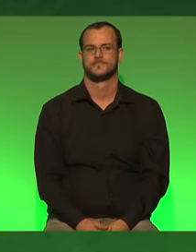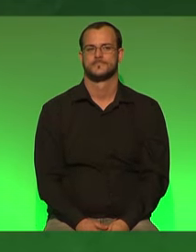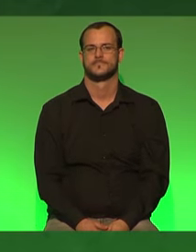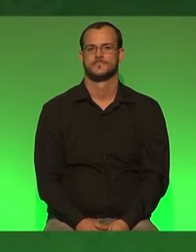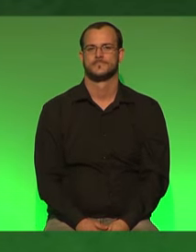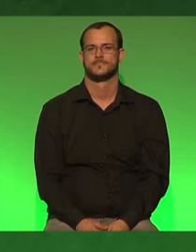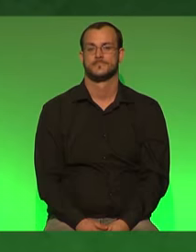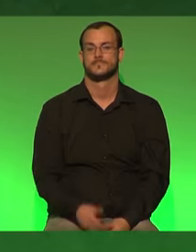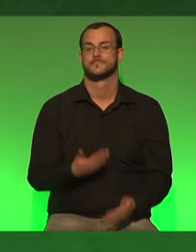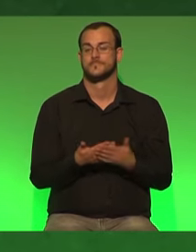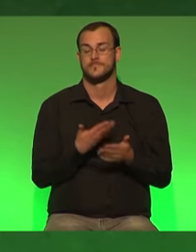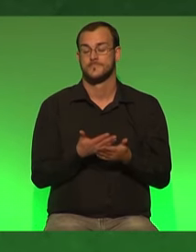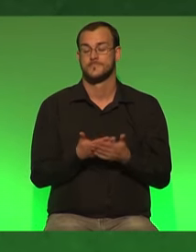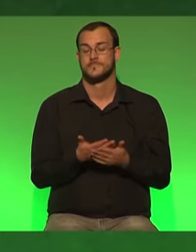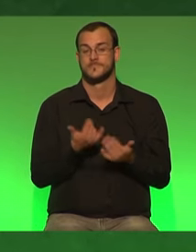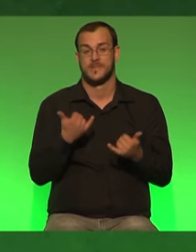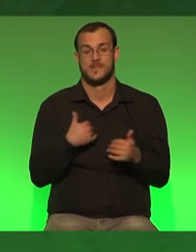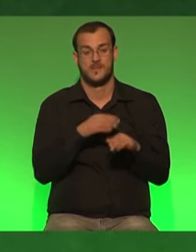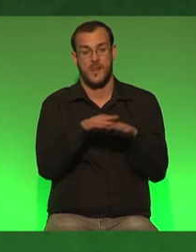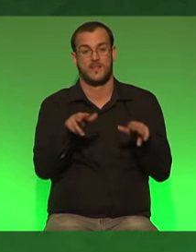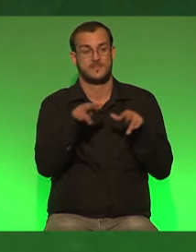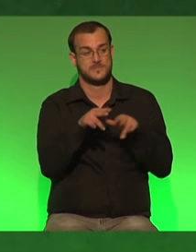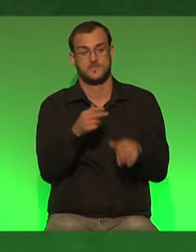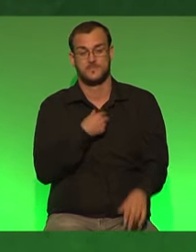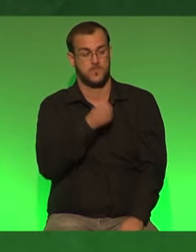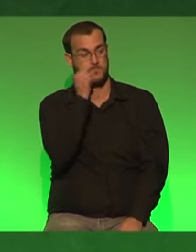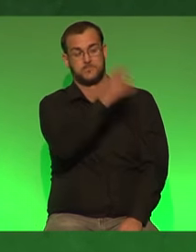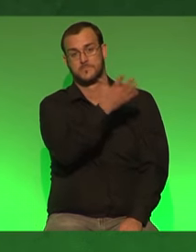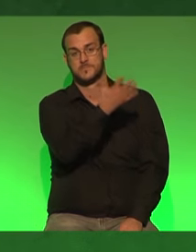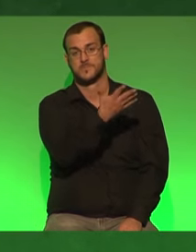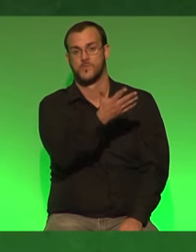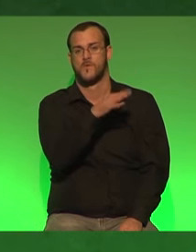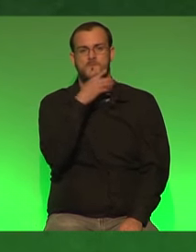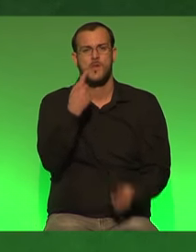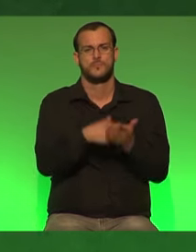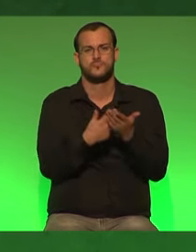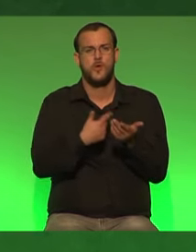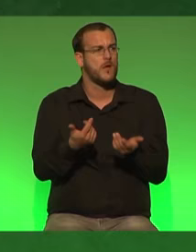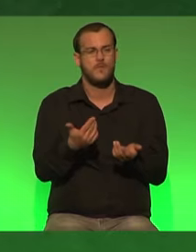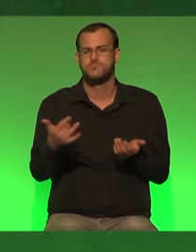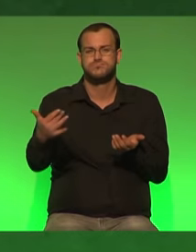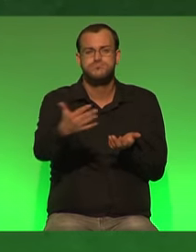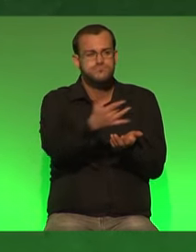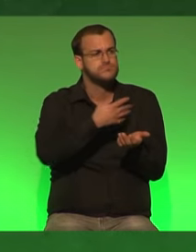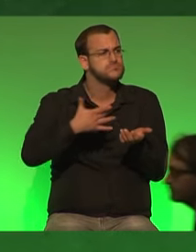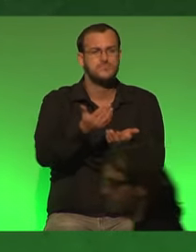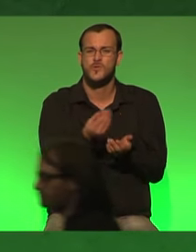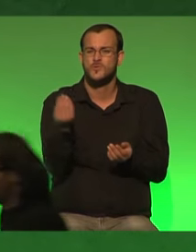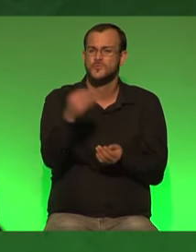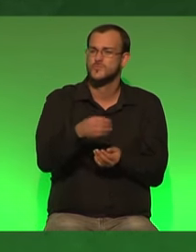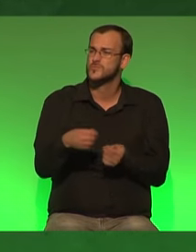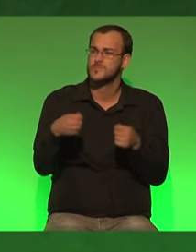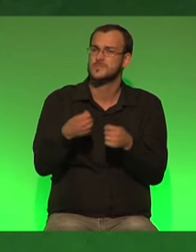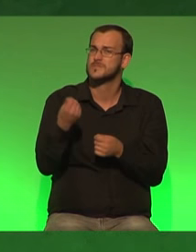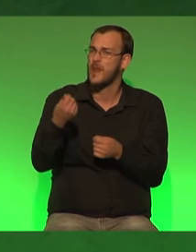und das ist mein vorwurf an die aktuelle landesregierung bei diesen sprudelnden steuereinnahmen und dem zusätzlichen geld aus dem bund für